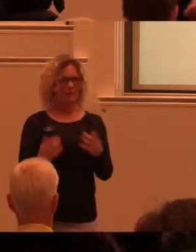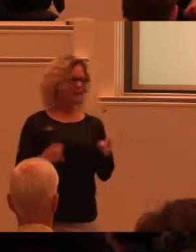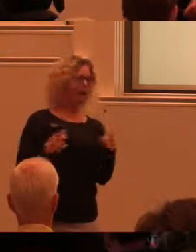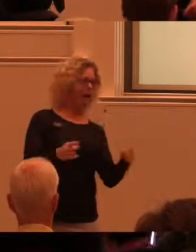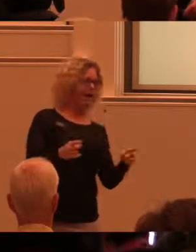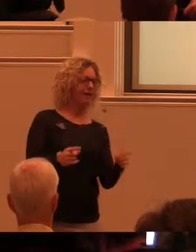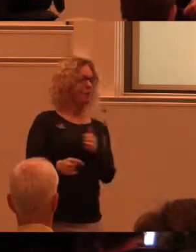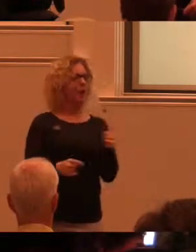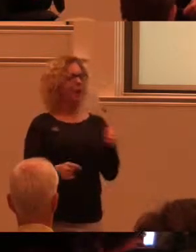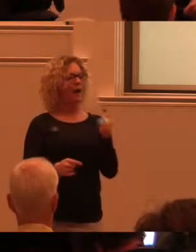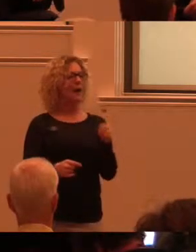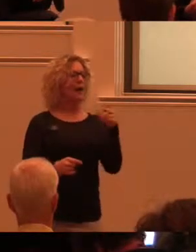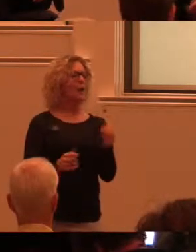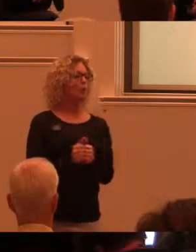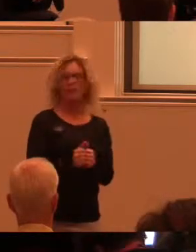ekologi.